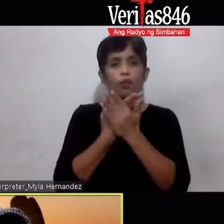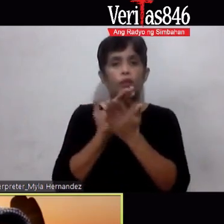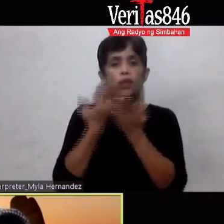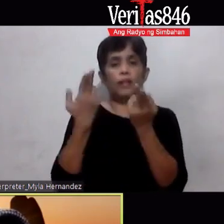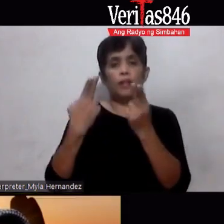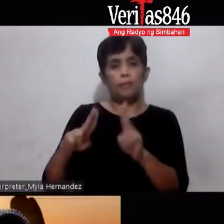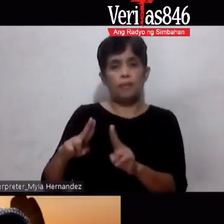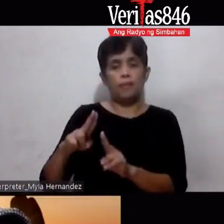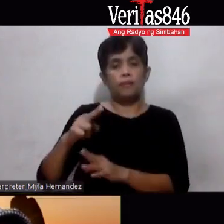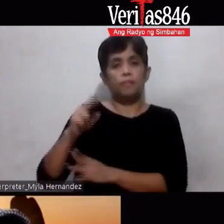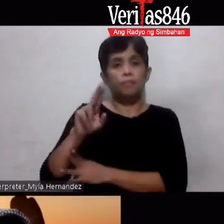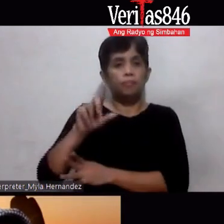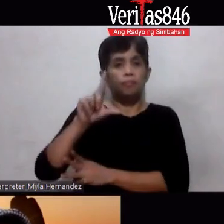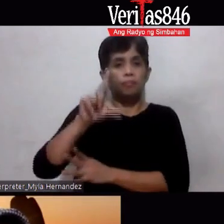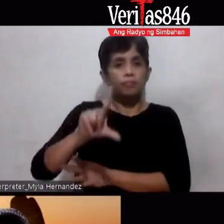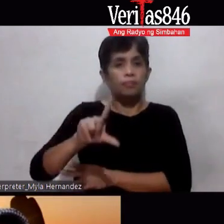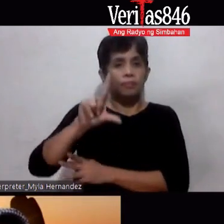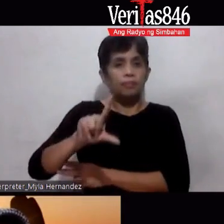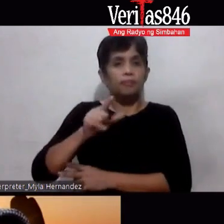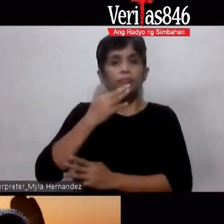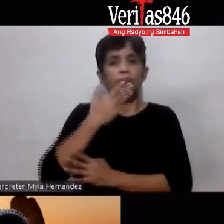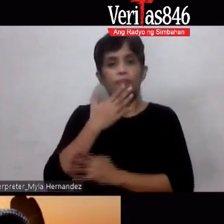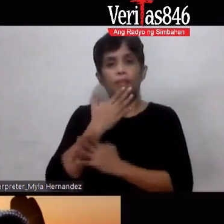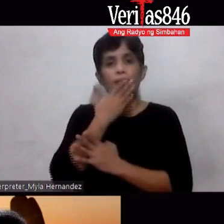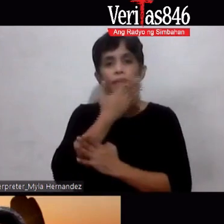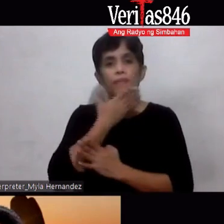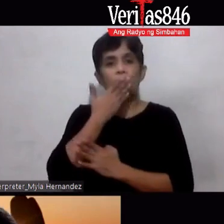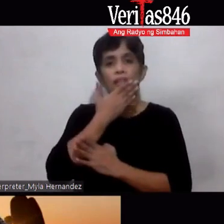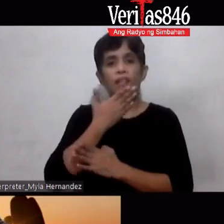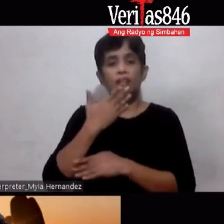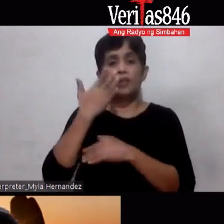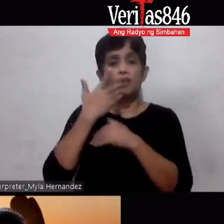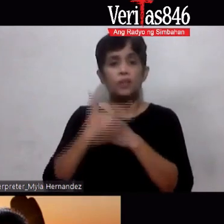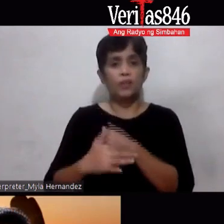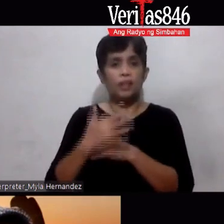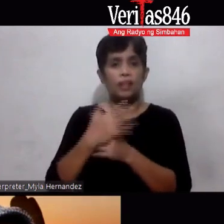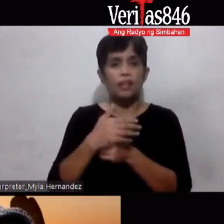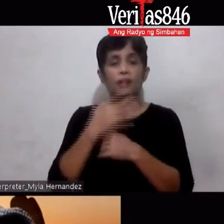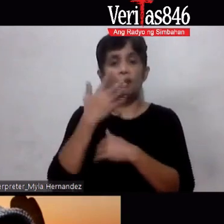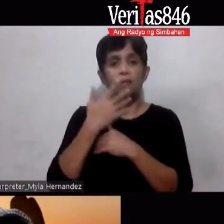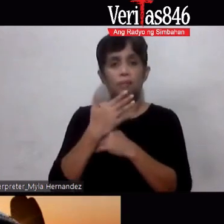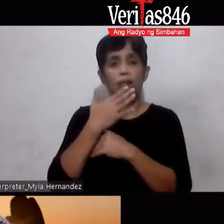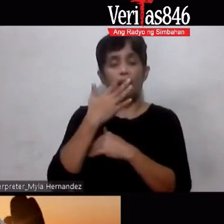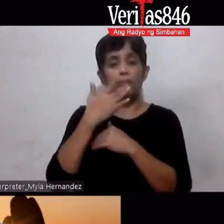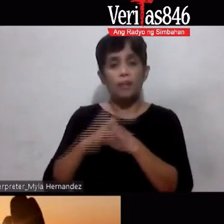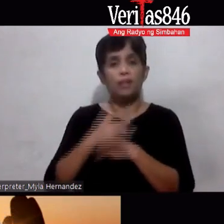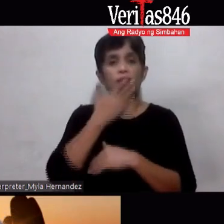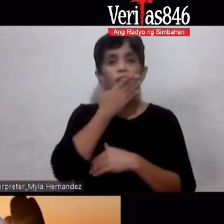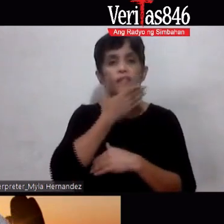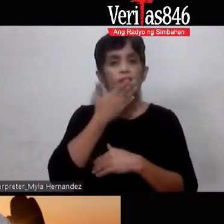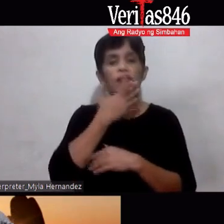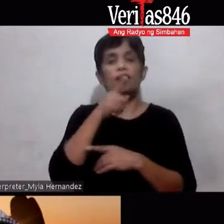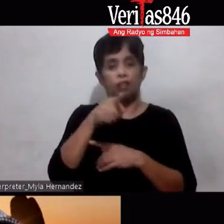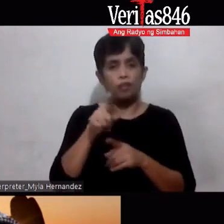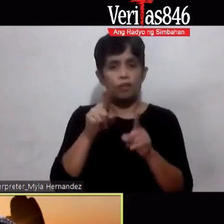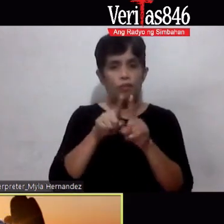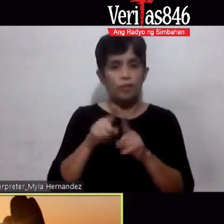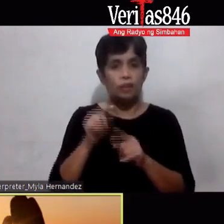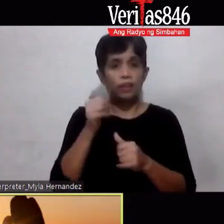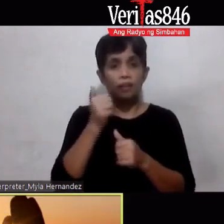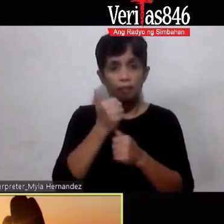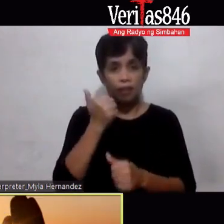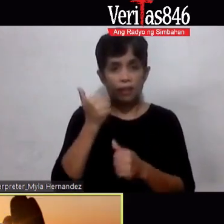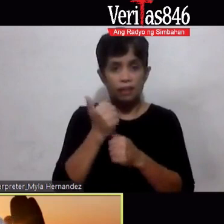po Ang blood sugar ko At every day Nakakapagbawas na ako Yes Yes Every day Nakakapagbawas yan Okay